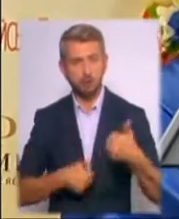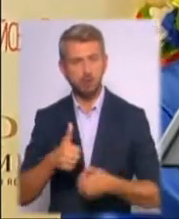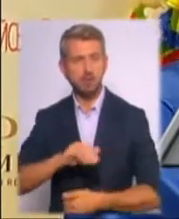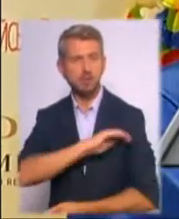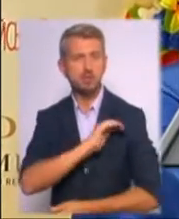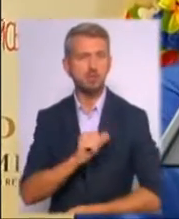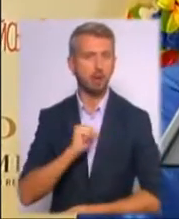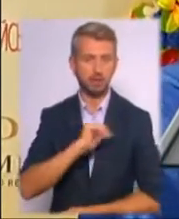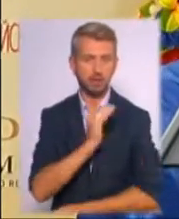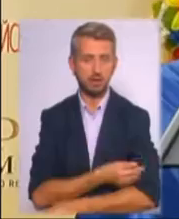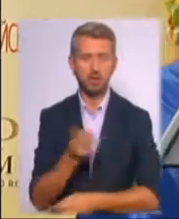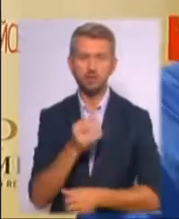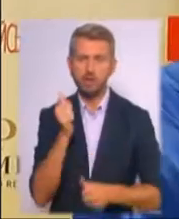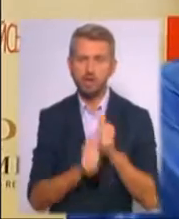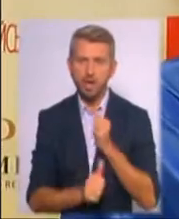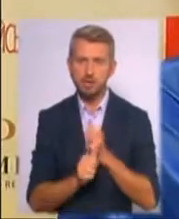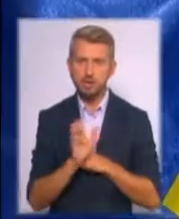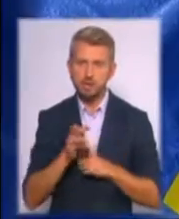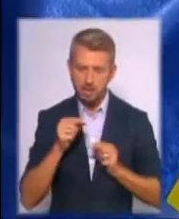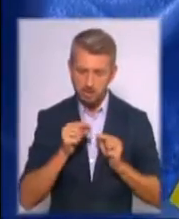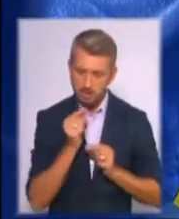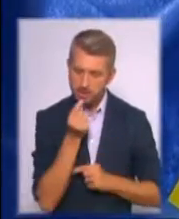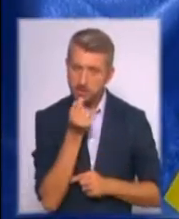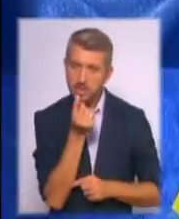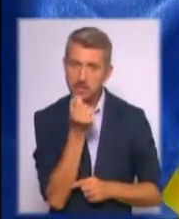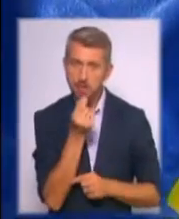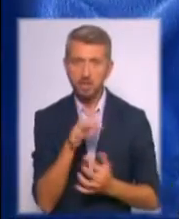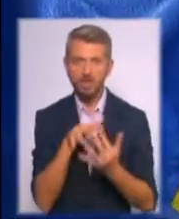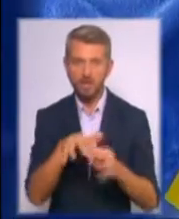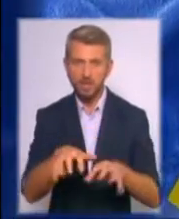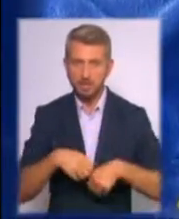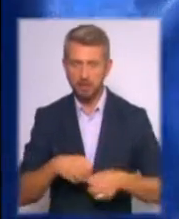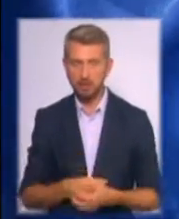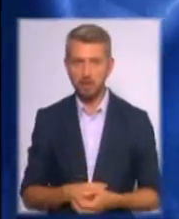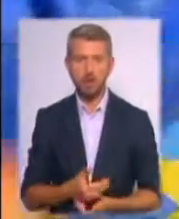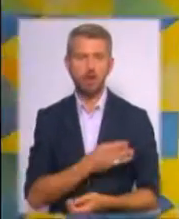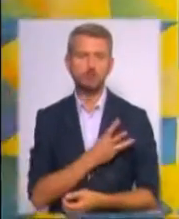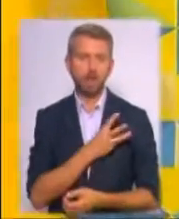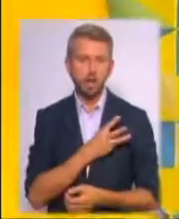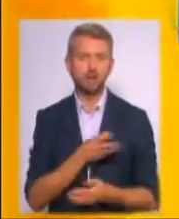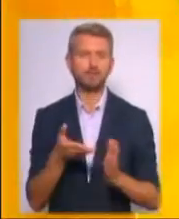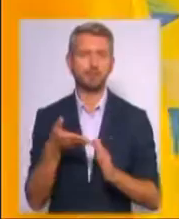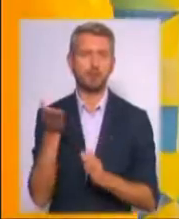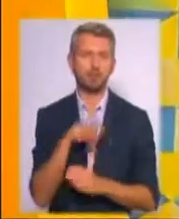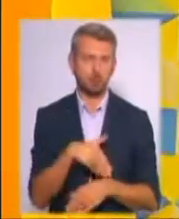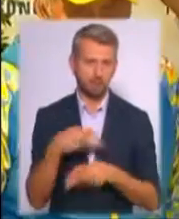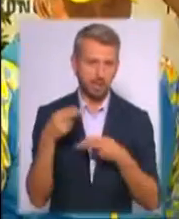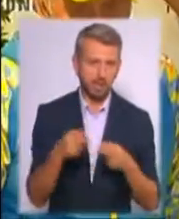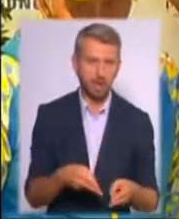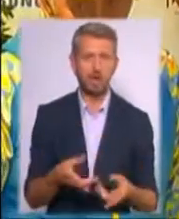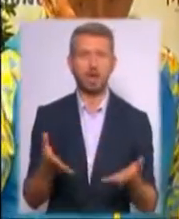кожен сантиметр вигрызати самому. Желання вже поскоріше приїхати дімі, відпочити від всього цього, тому що це все